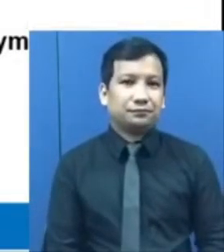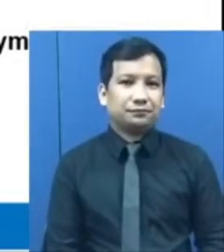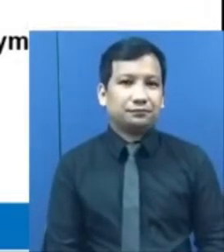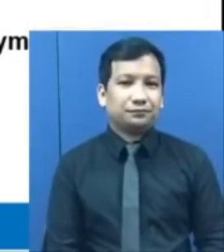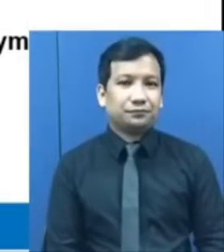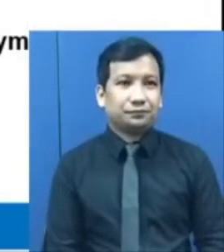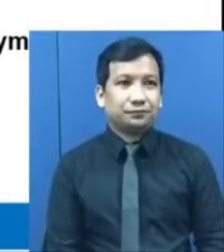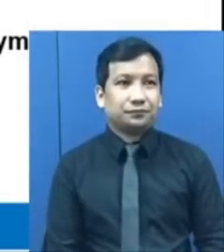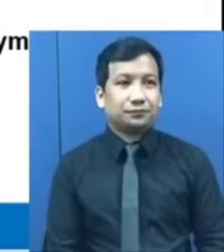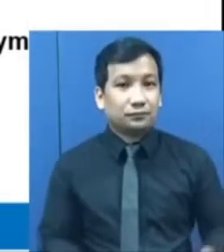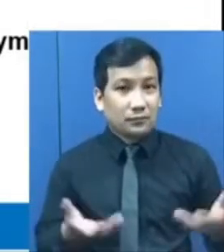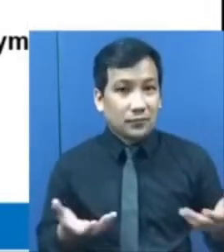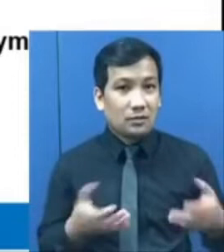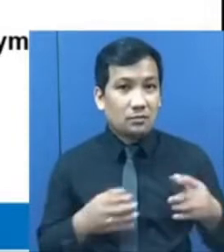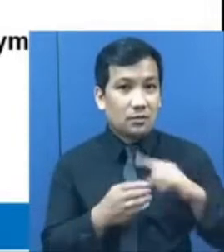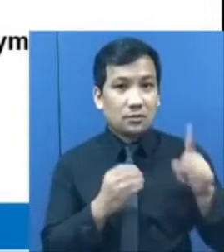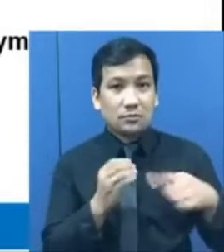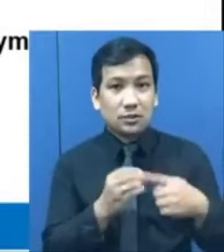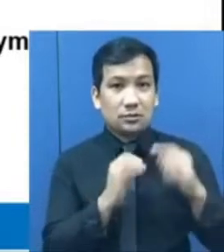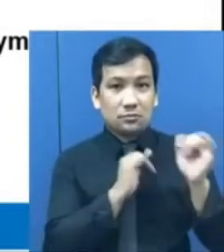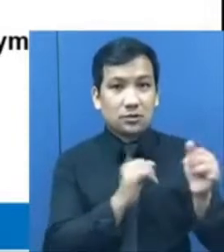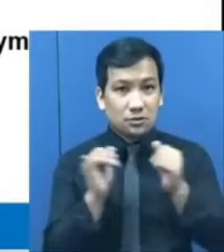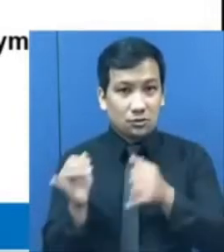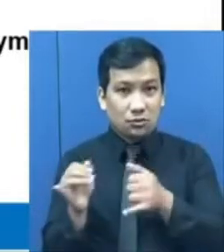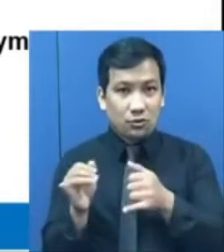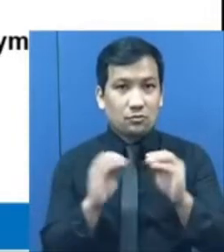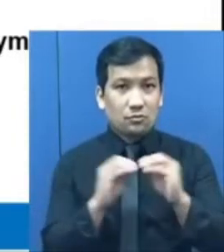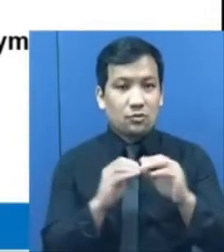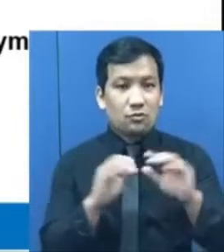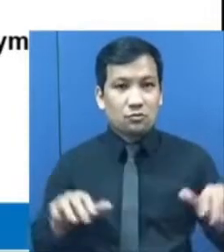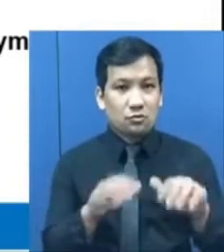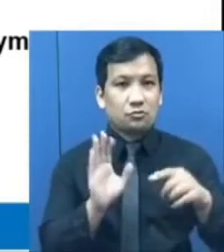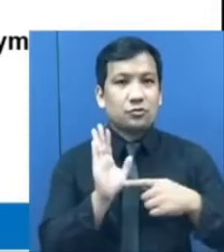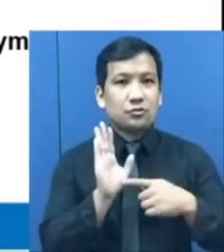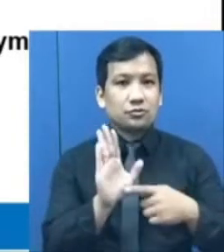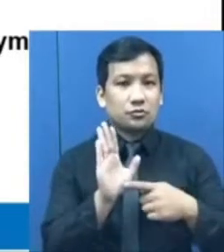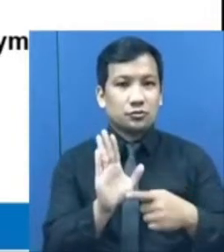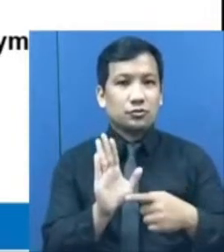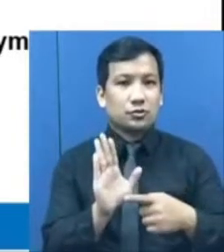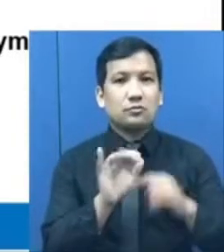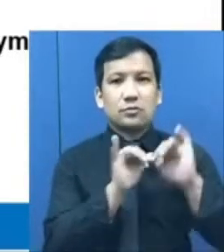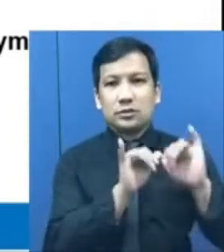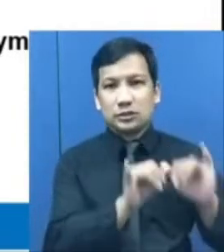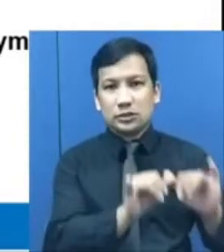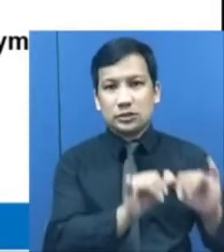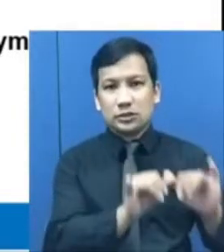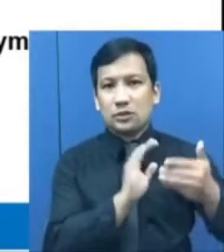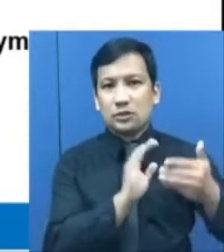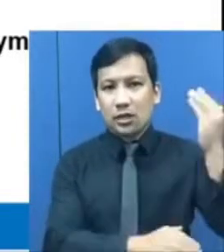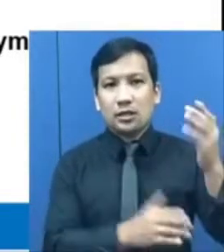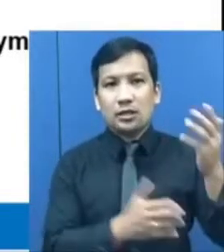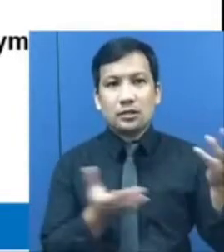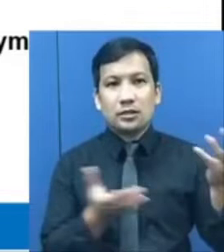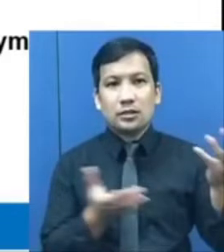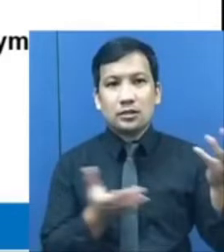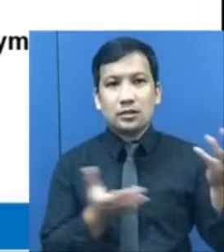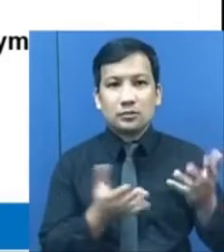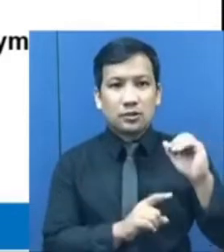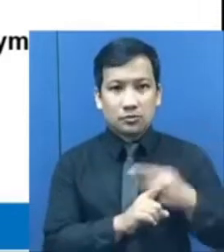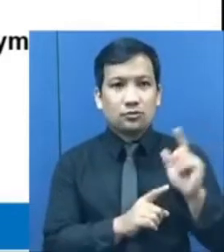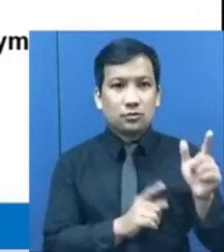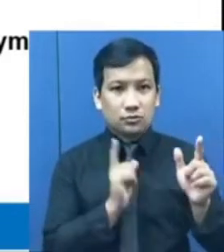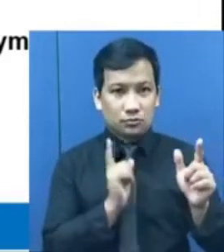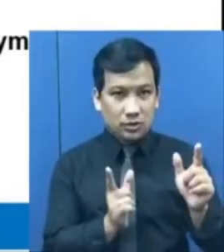Pagdating sa bilang ng mga individual na nasa Labor Force, patuloy ang pananatili o pagtaas nito mula Abril 2020